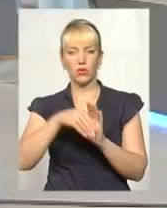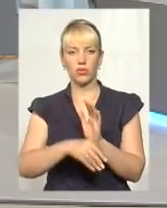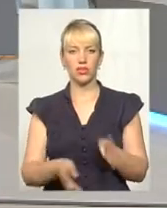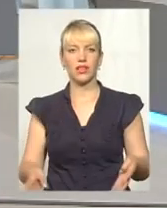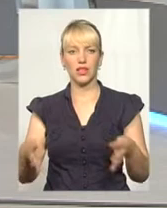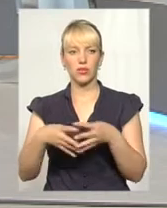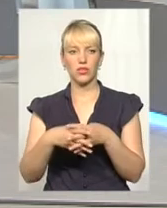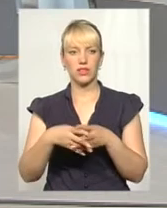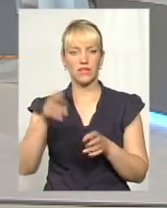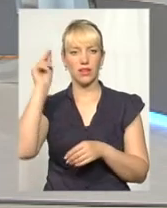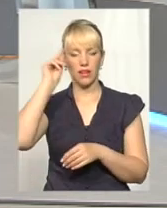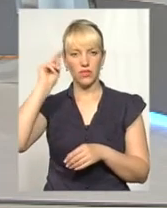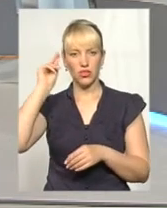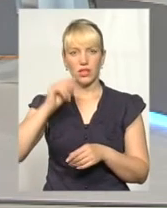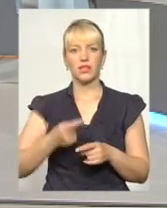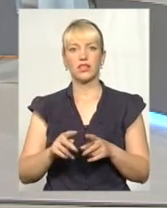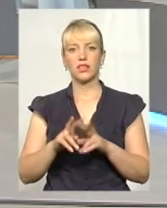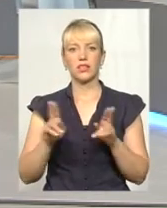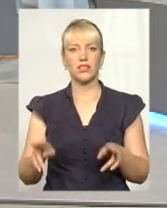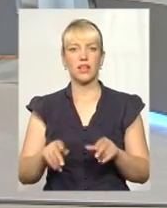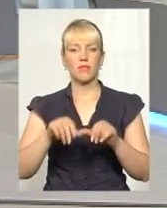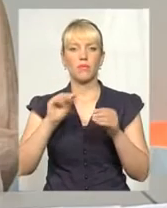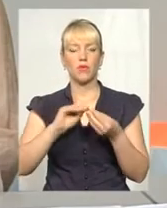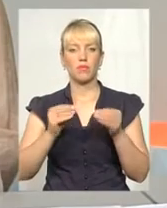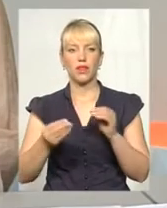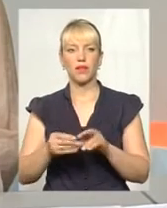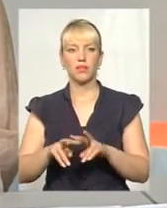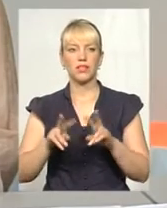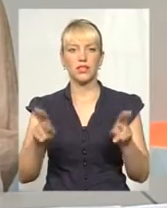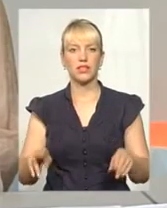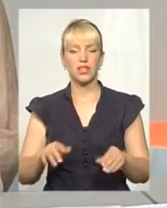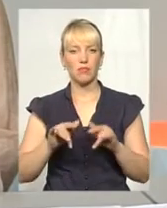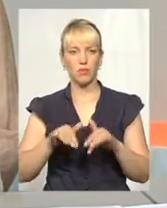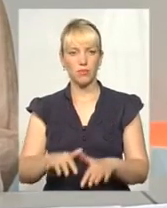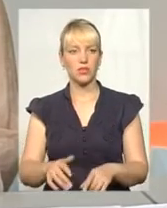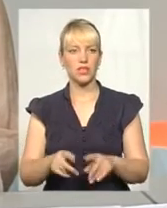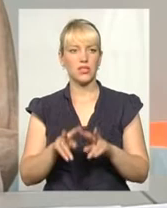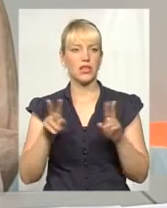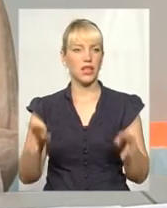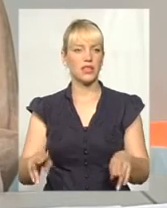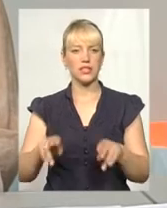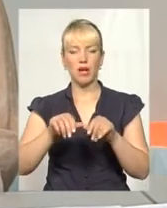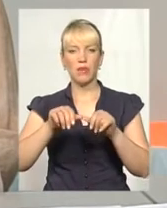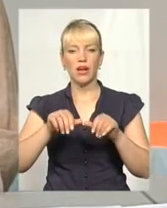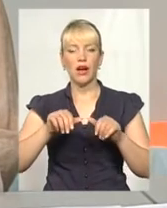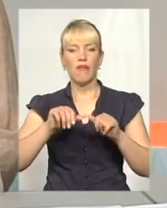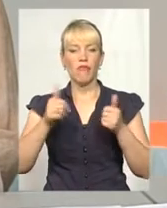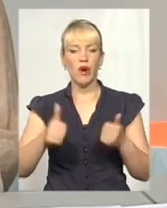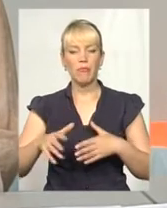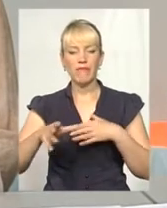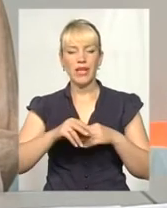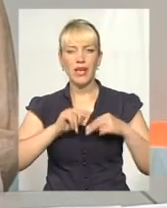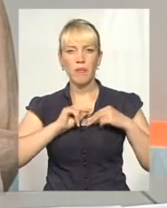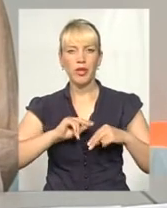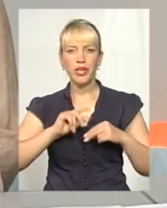навчання. Ті самі проблеми, ті самі процеси, така сама форма взаємодії з громадськістю,